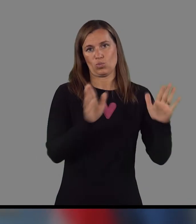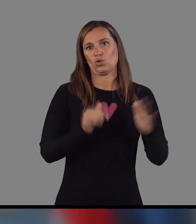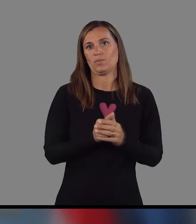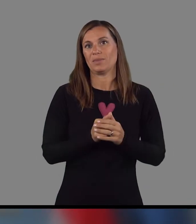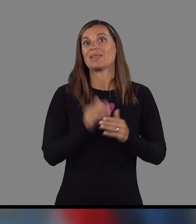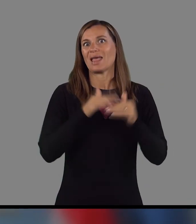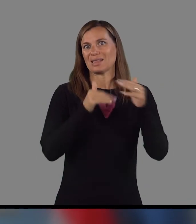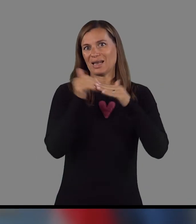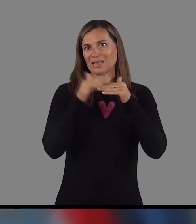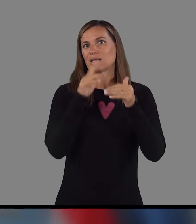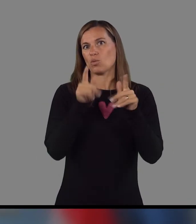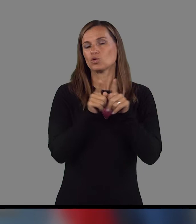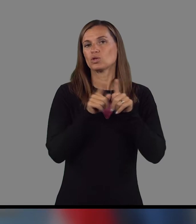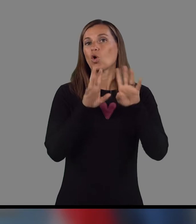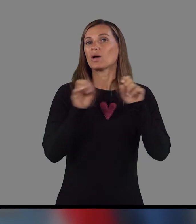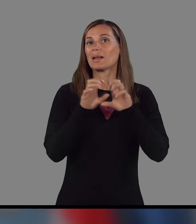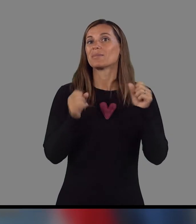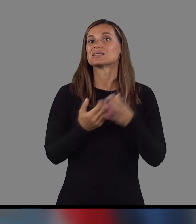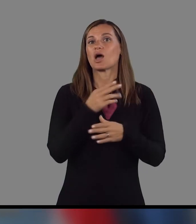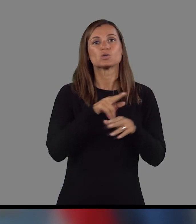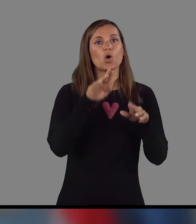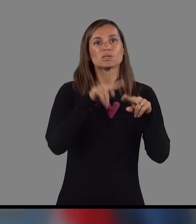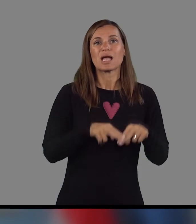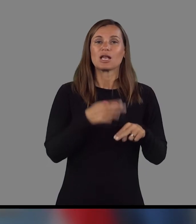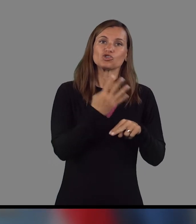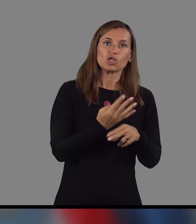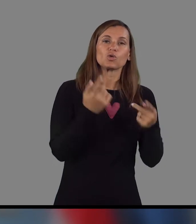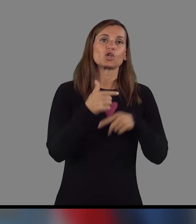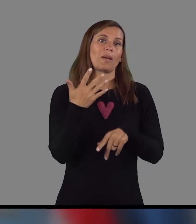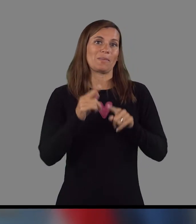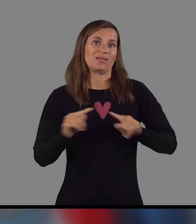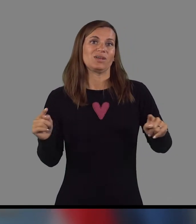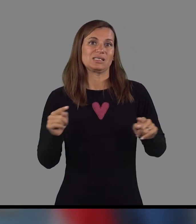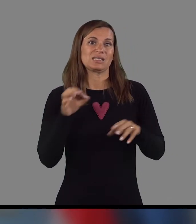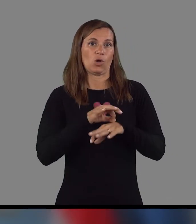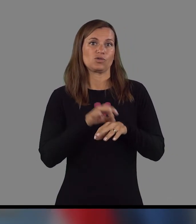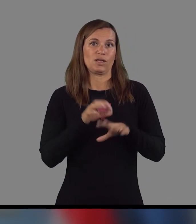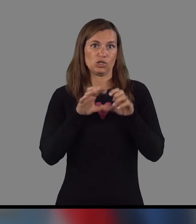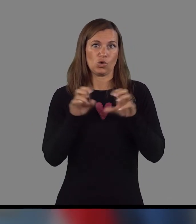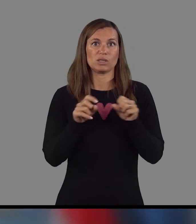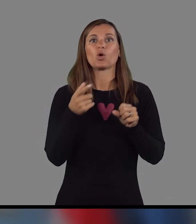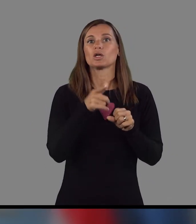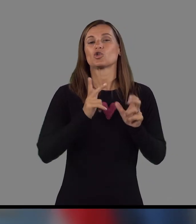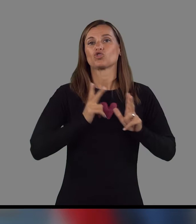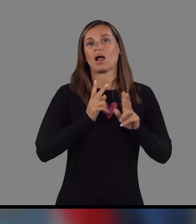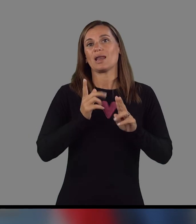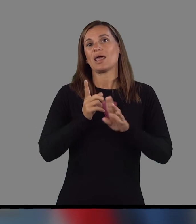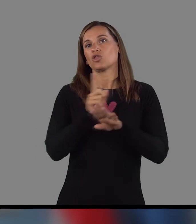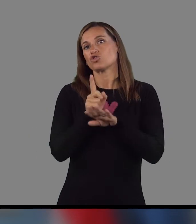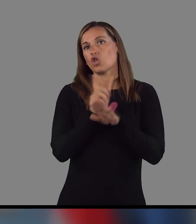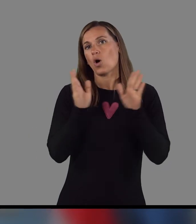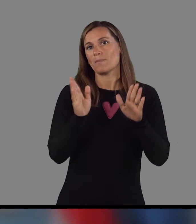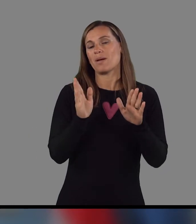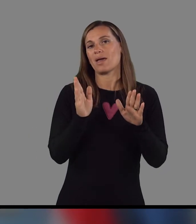obdobju, nadgradili potem ukrepe tudi za ostale štiri oziroma pet vrst zdravstvenih storitev, kjer so očakalne dobe,